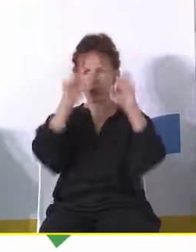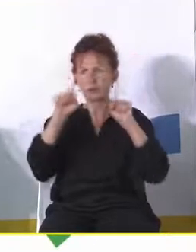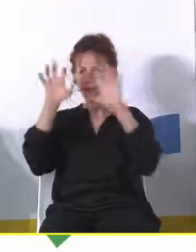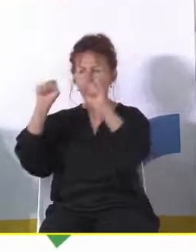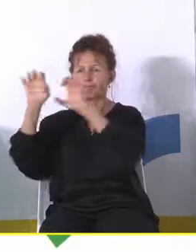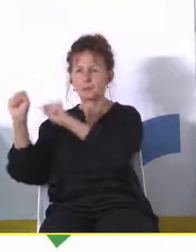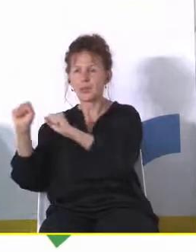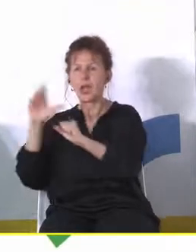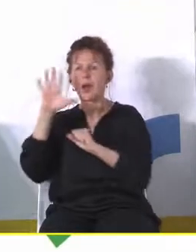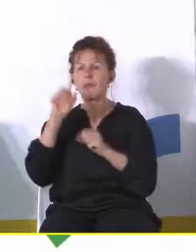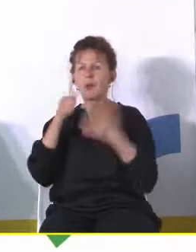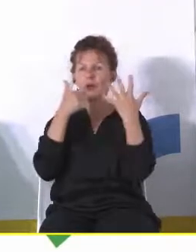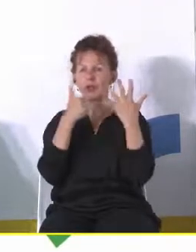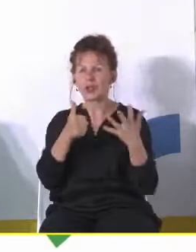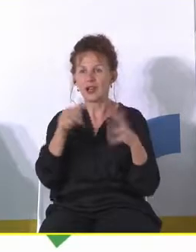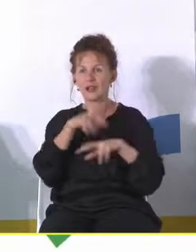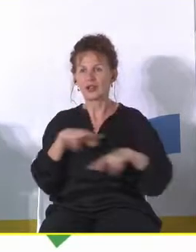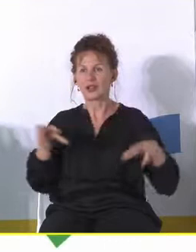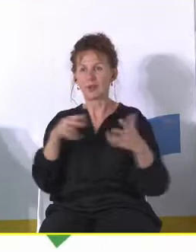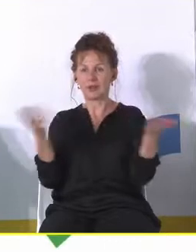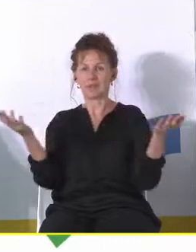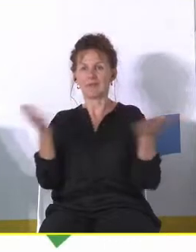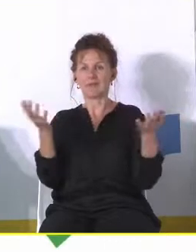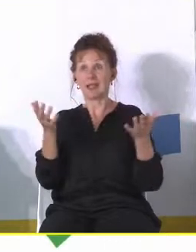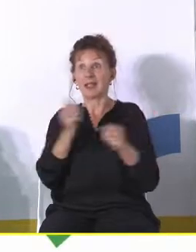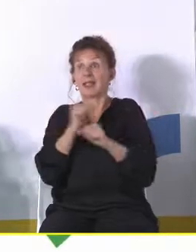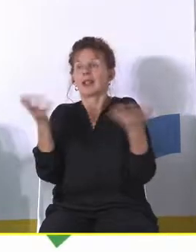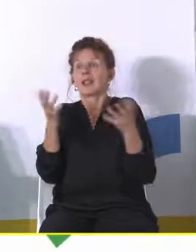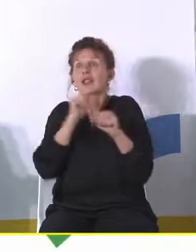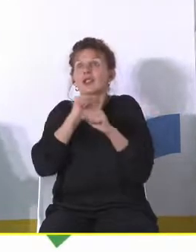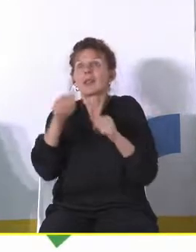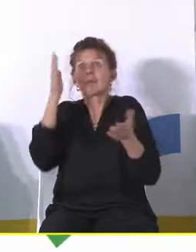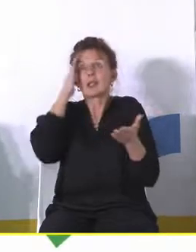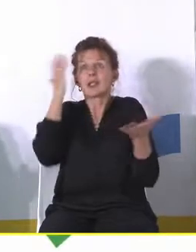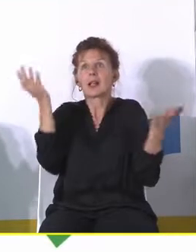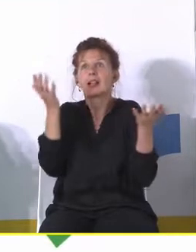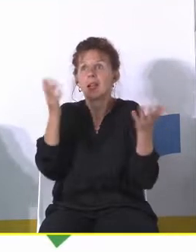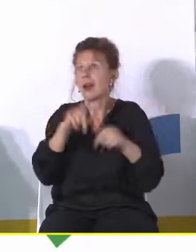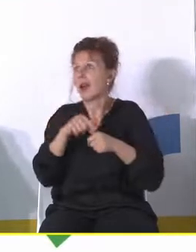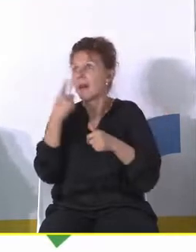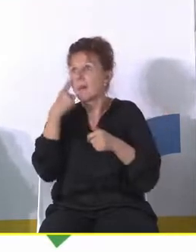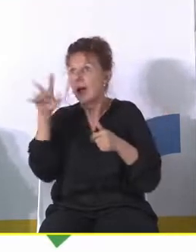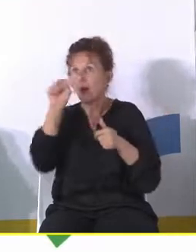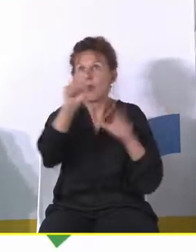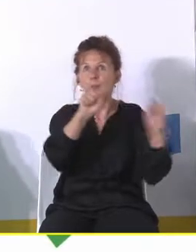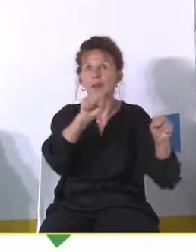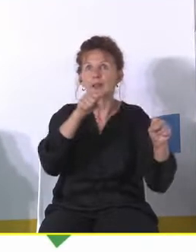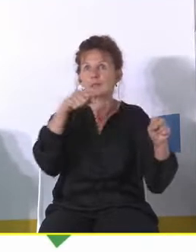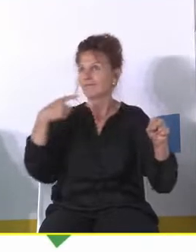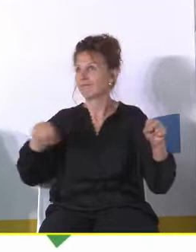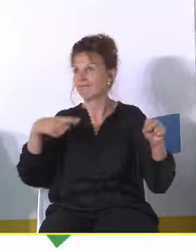Te sześć rodzin, one po prostu gdzieś tam są, ale akurat nie w tych widocznych takich